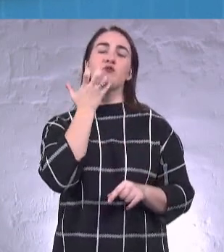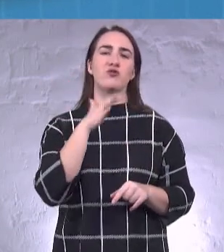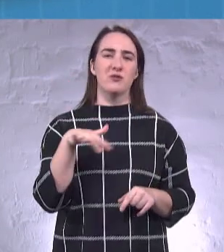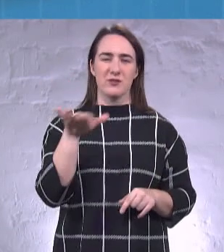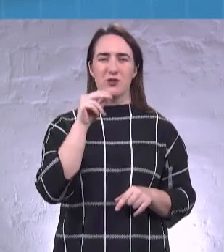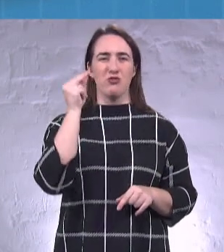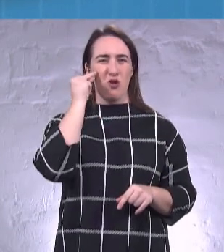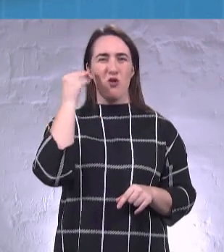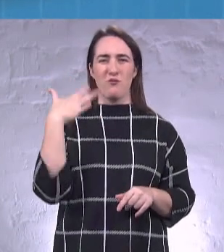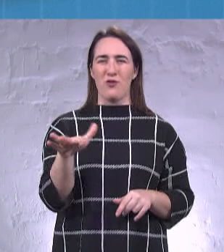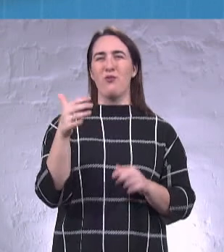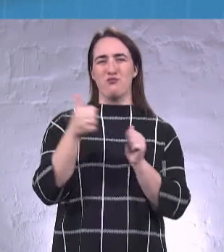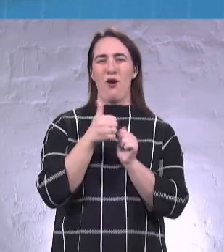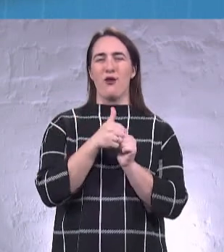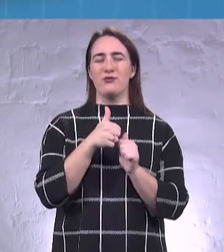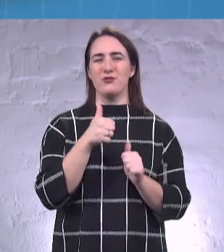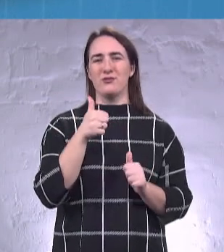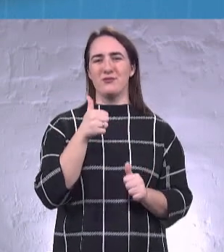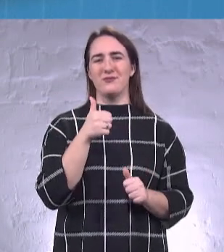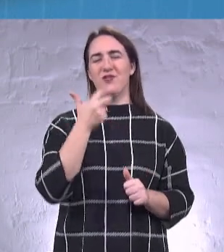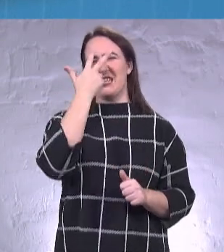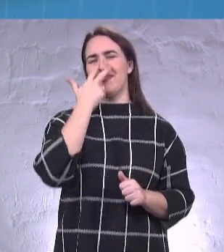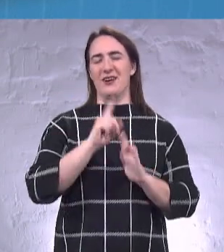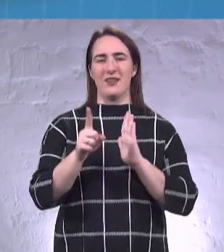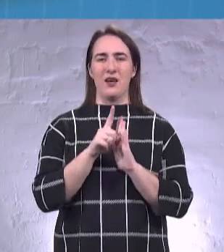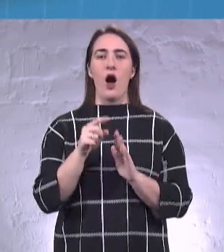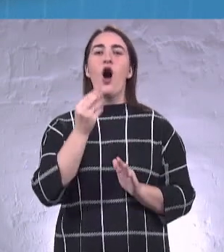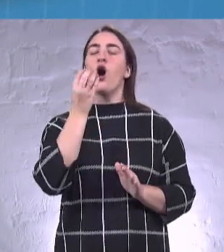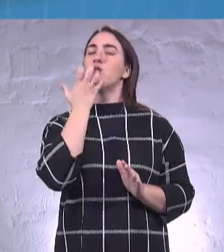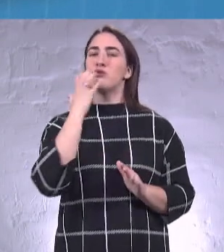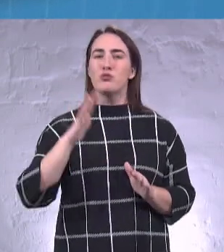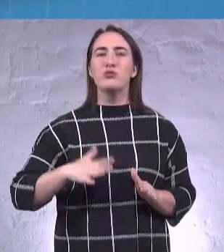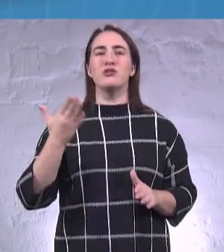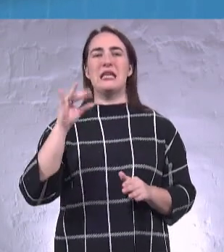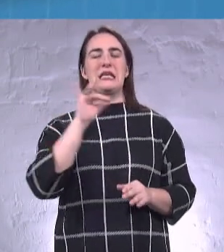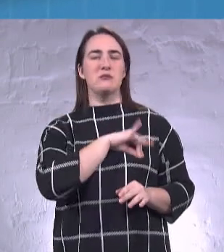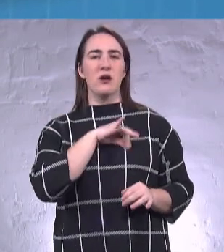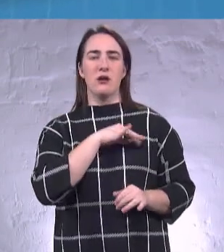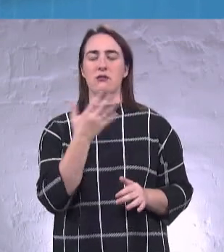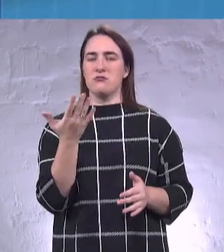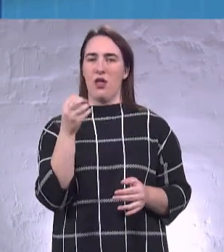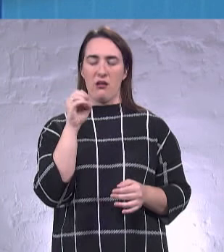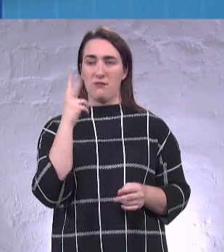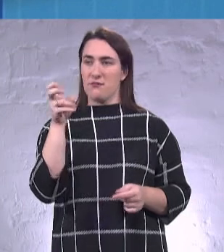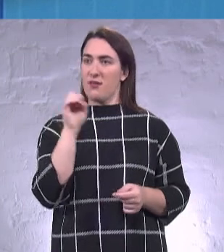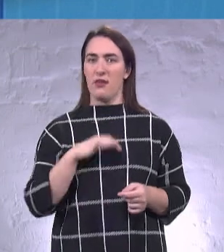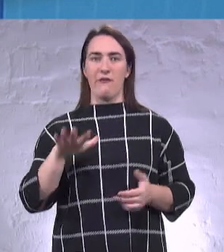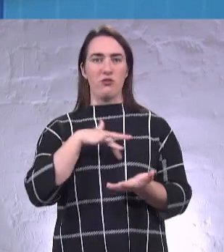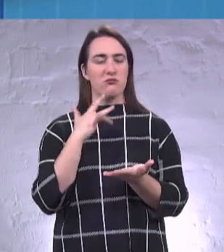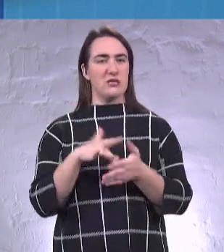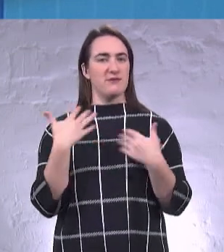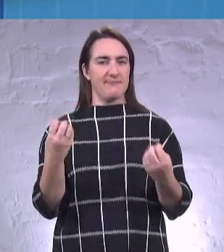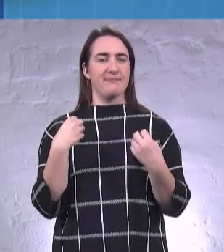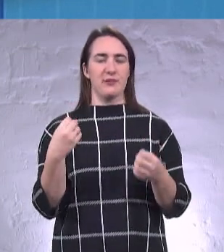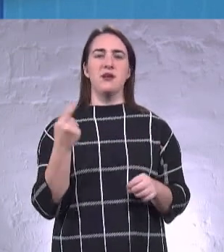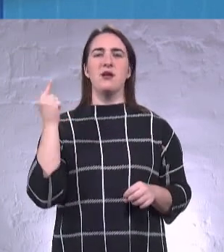Чорноморсь тут поруч, ми вже якось звикли. А Южний і Ізмаїл це сьогодні європейські міста. Там,